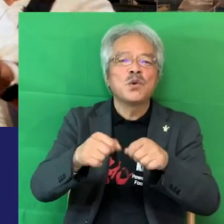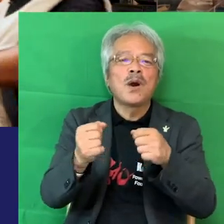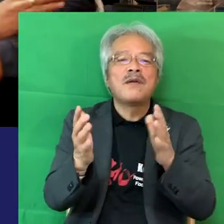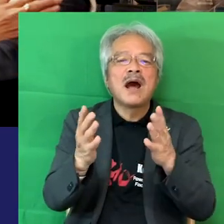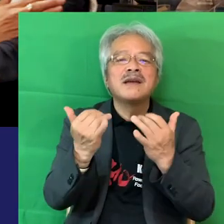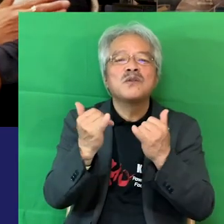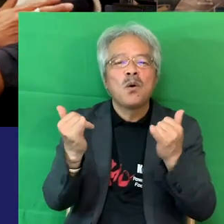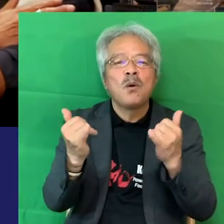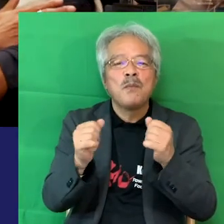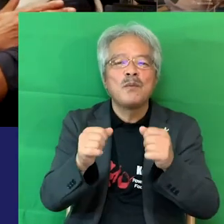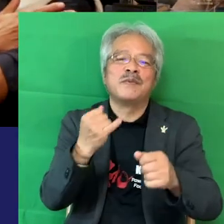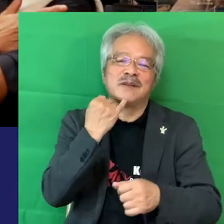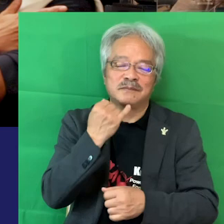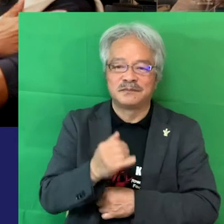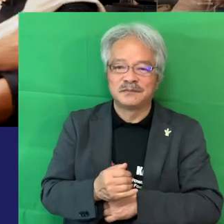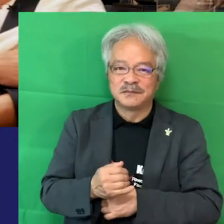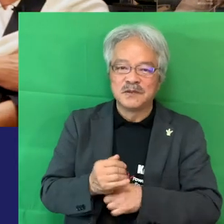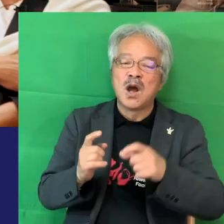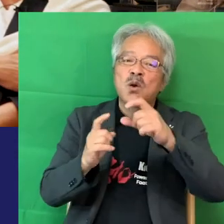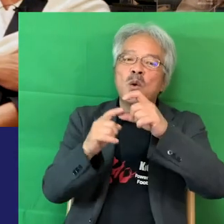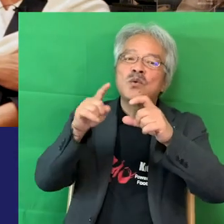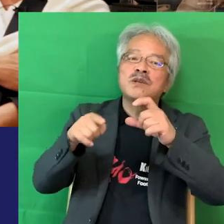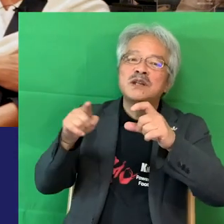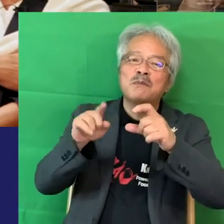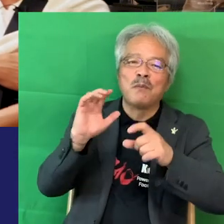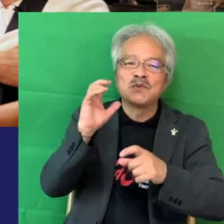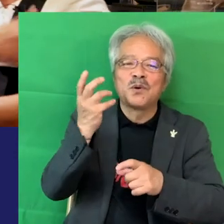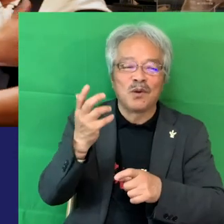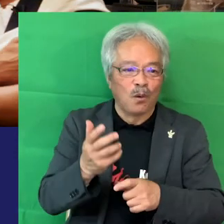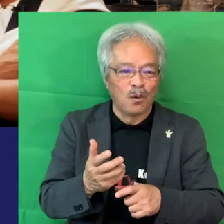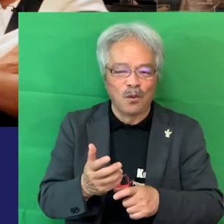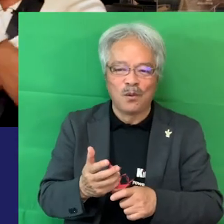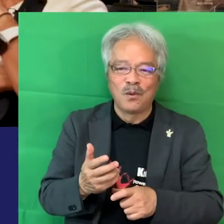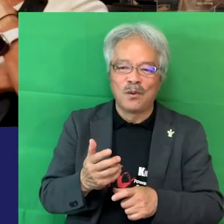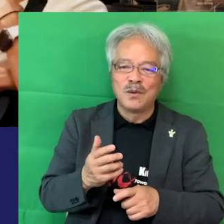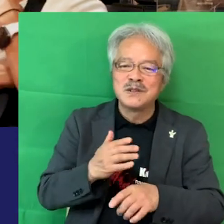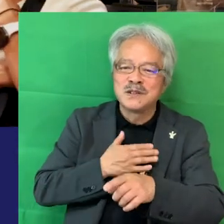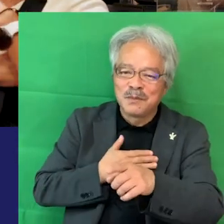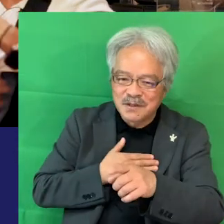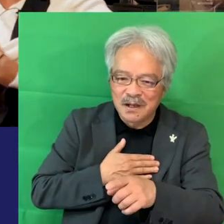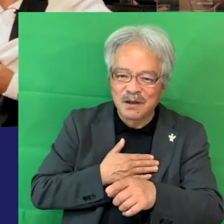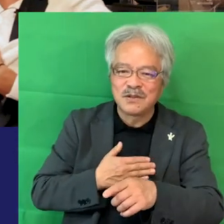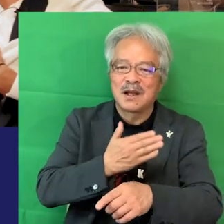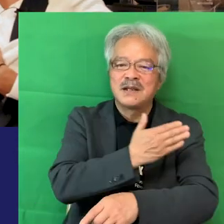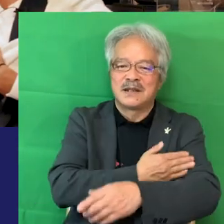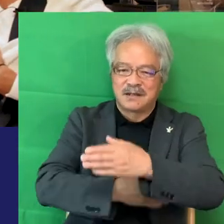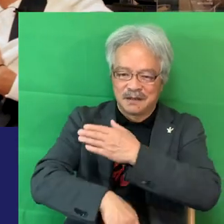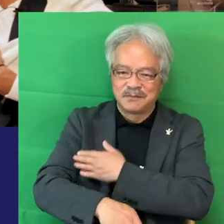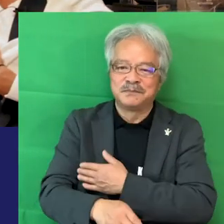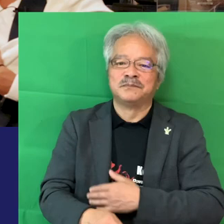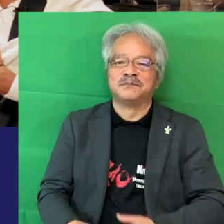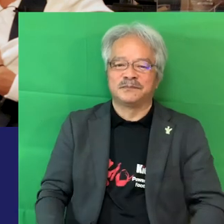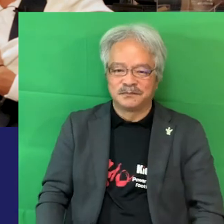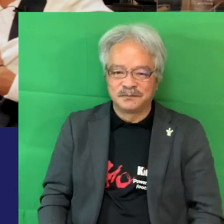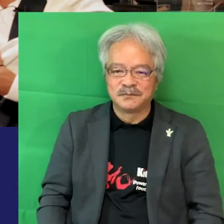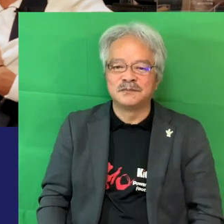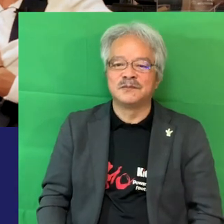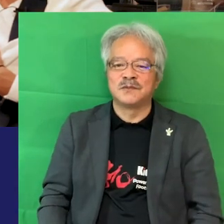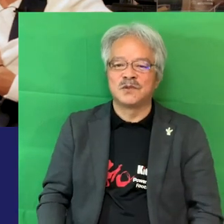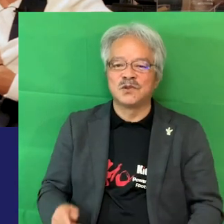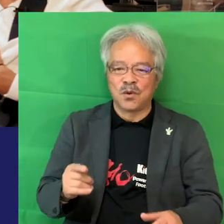またねそうだゴールキーパーがよく知ってますね腕の切断者なんですよ腕一本なんですようん